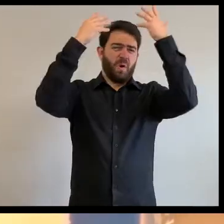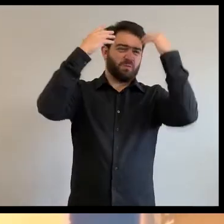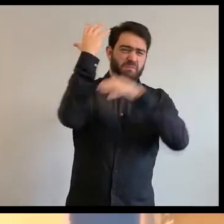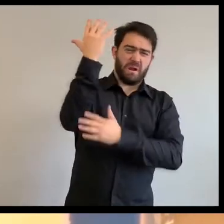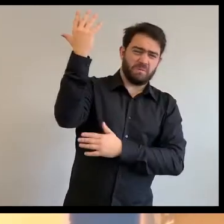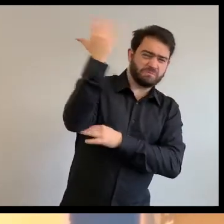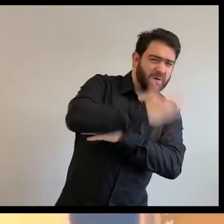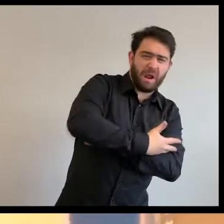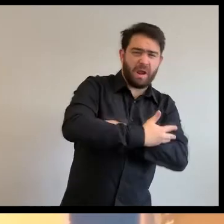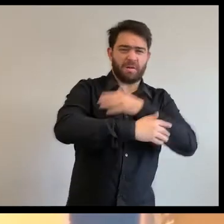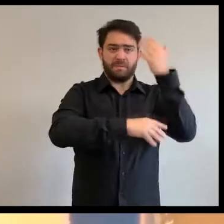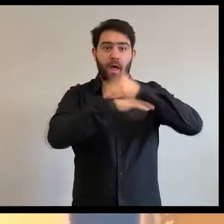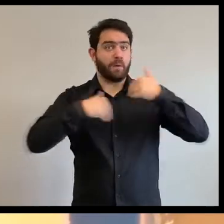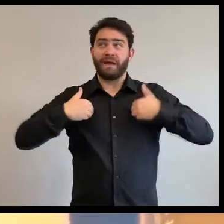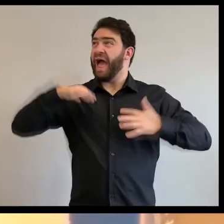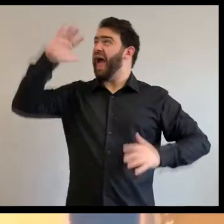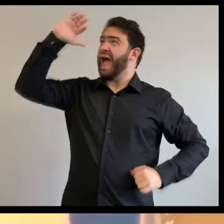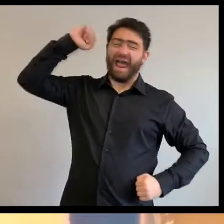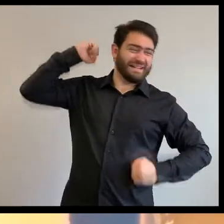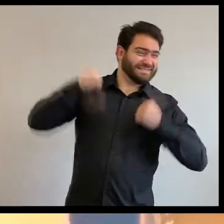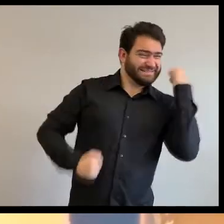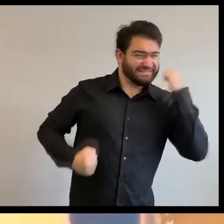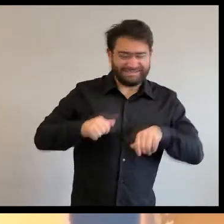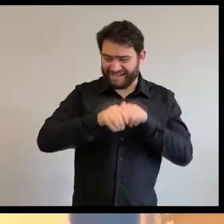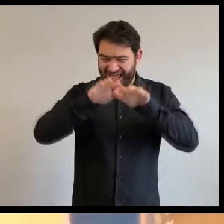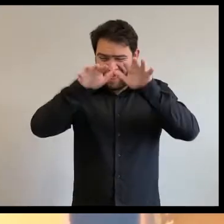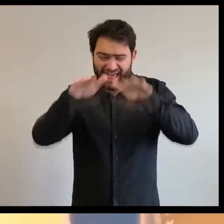'excité sur son passage.